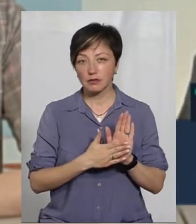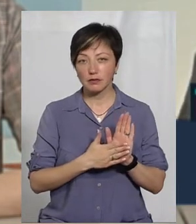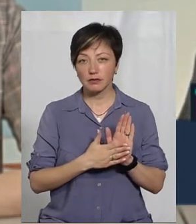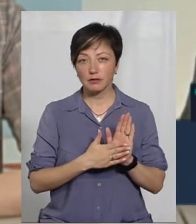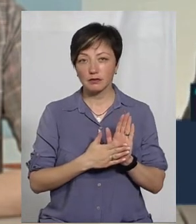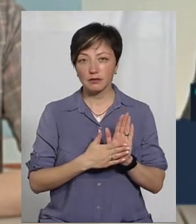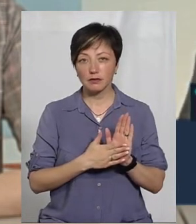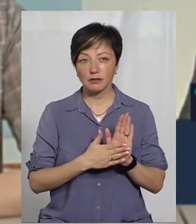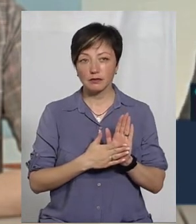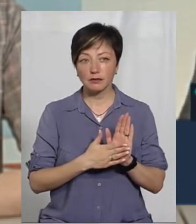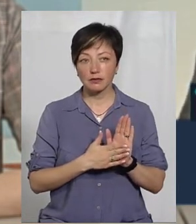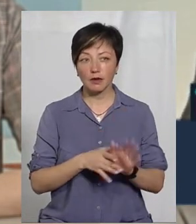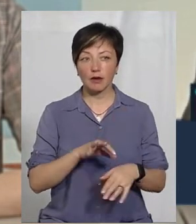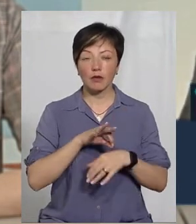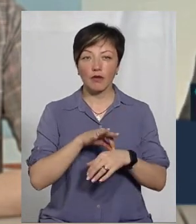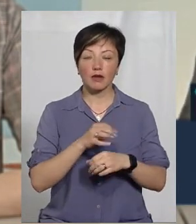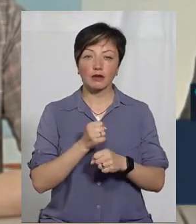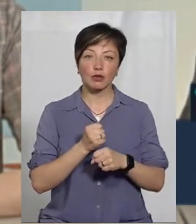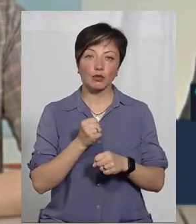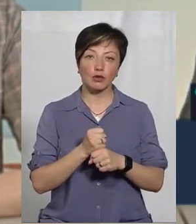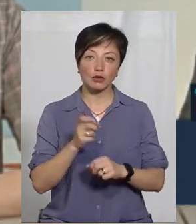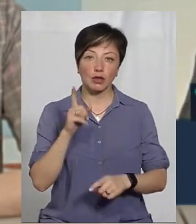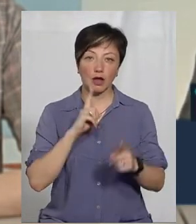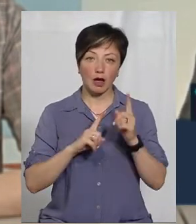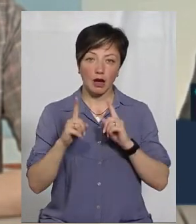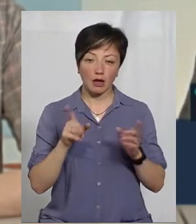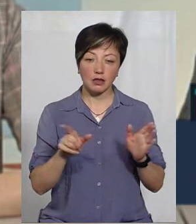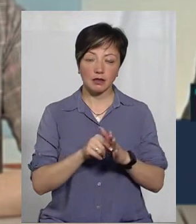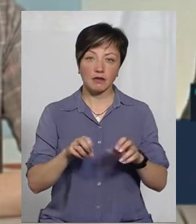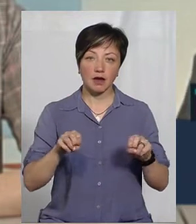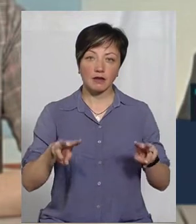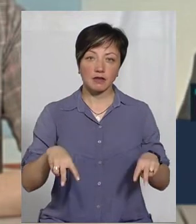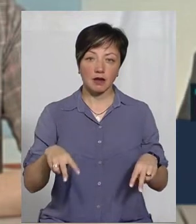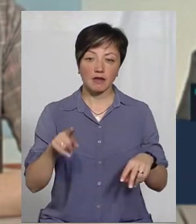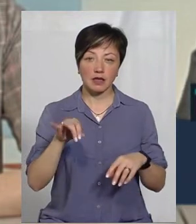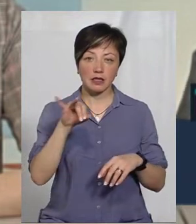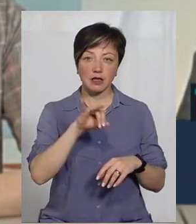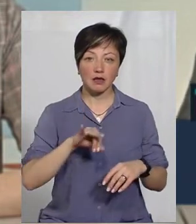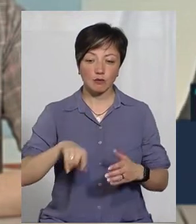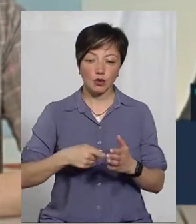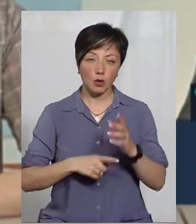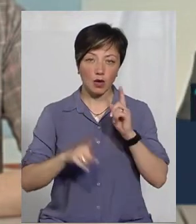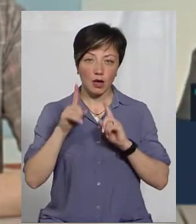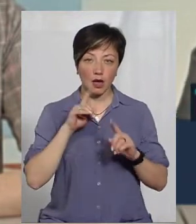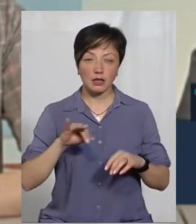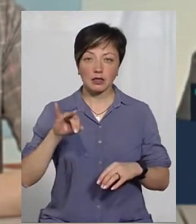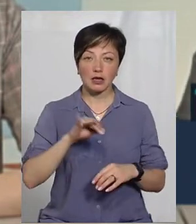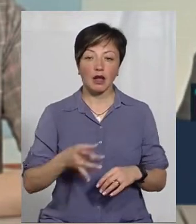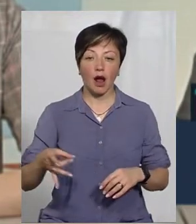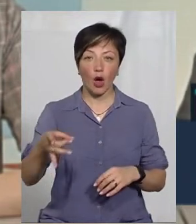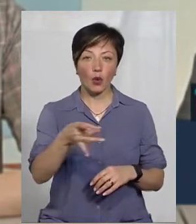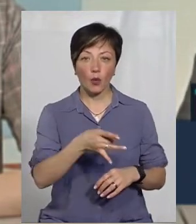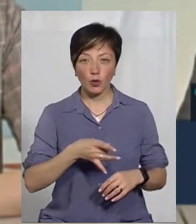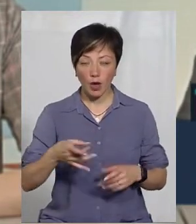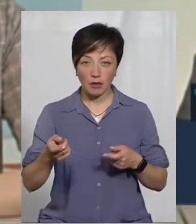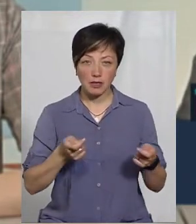було проведена робоча нарада з фахівцями з тої самої Ізяславської міської ради, з Ізяславської районної